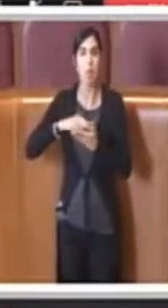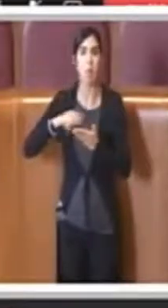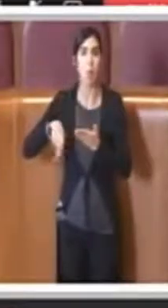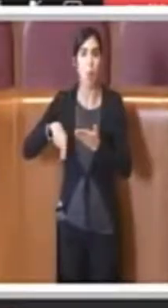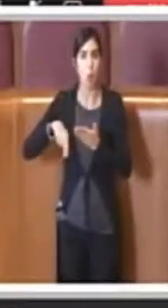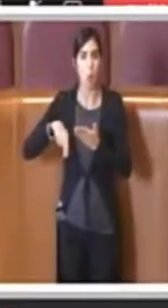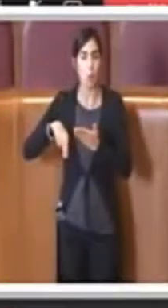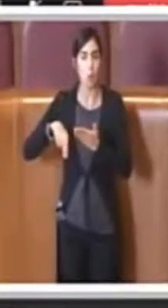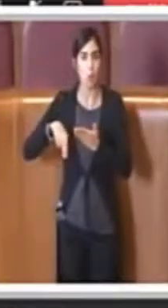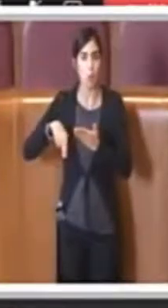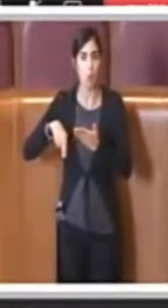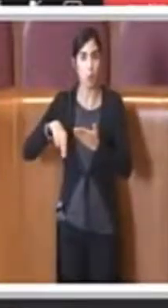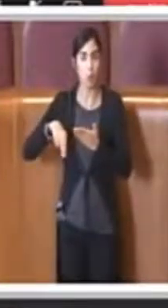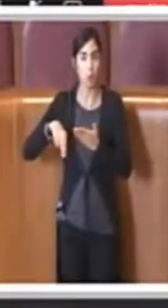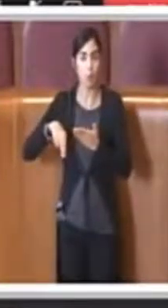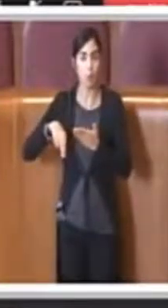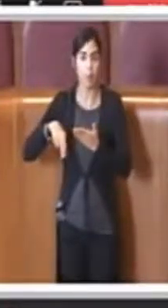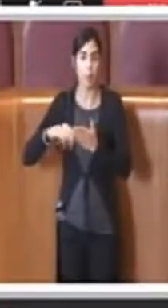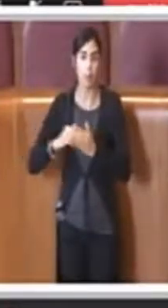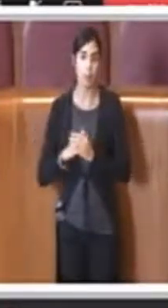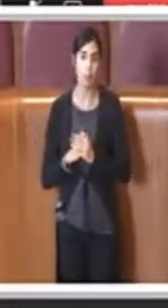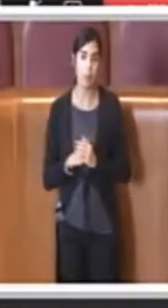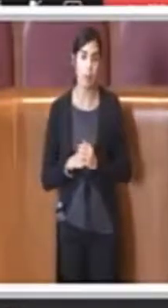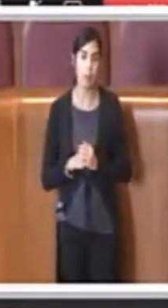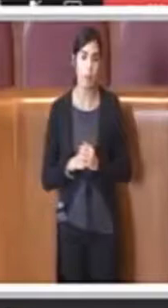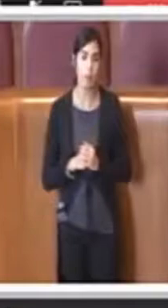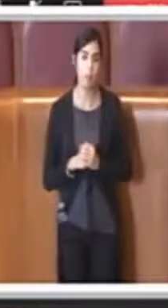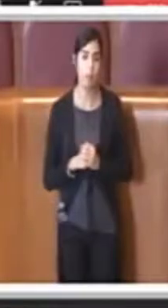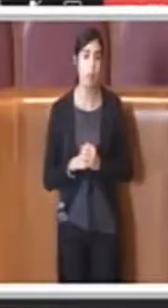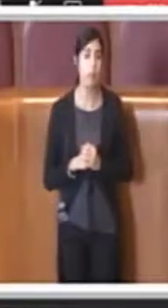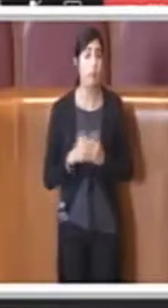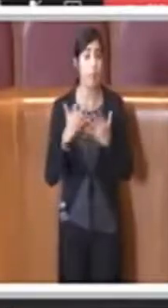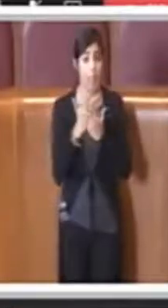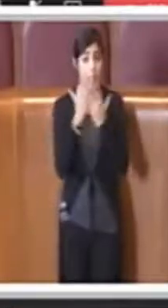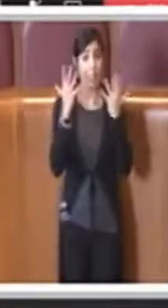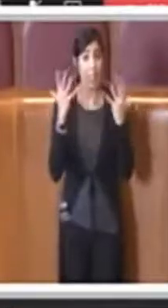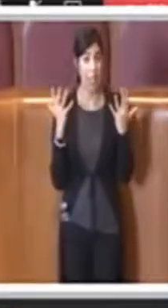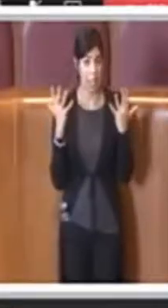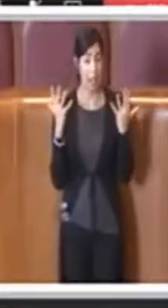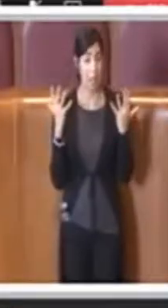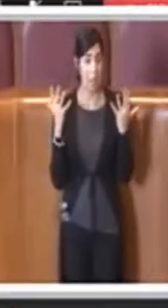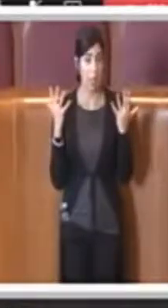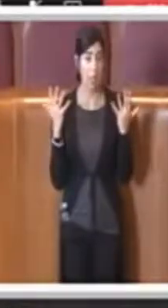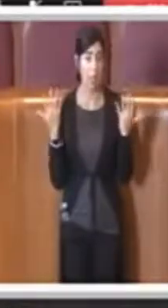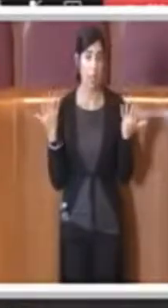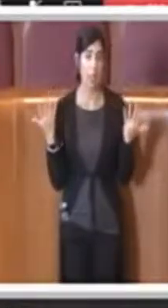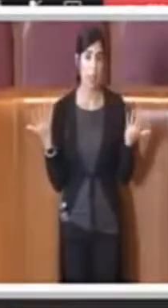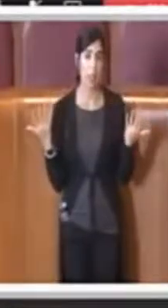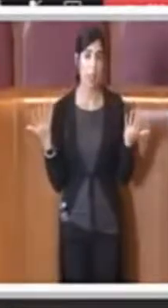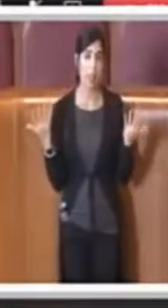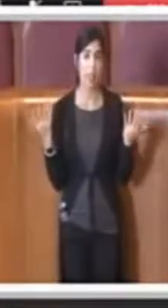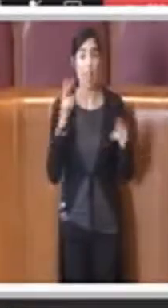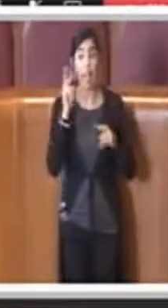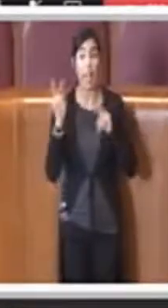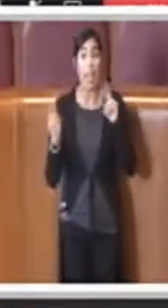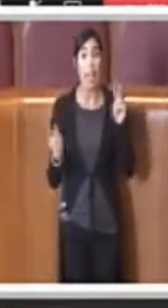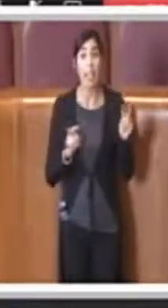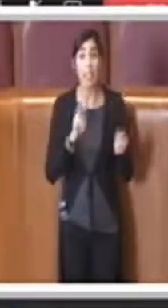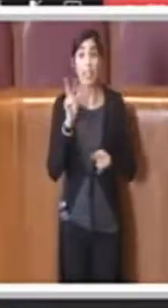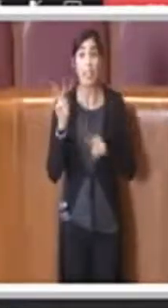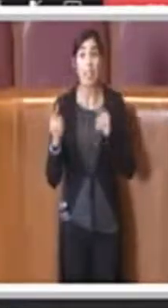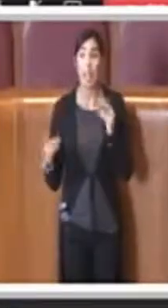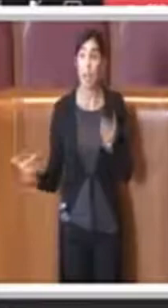questo istituto. Ovviamente l'esame delle